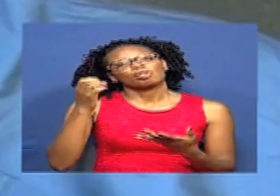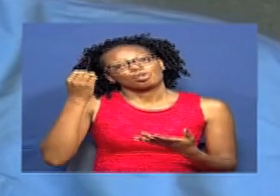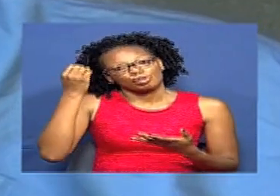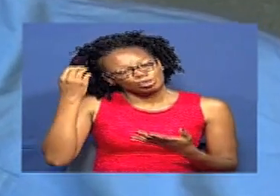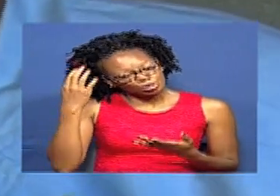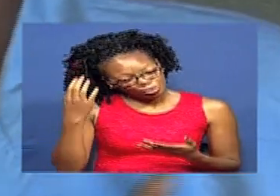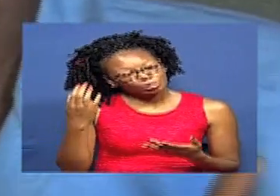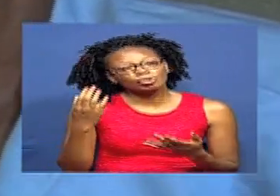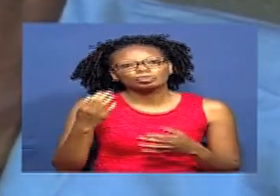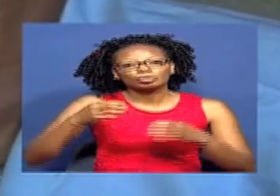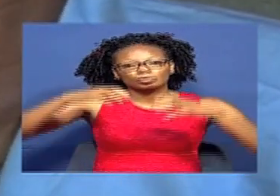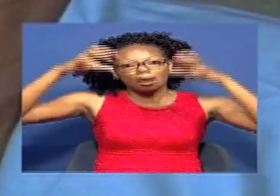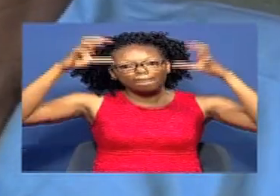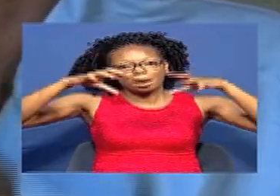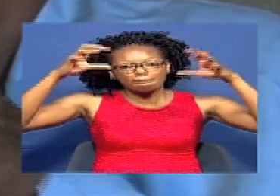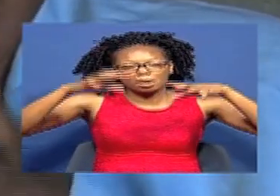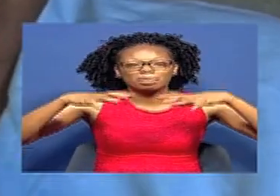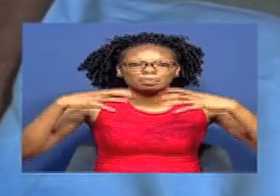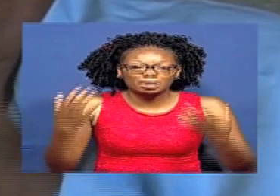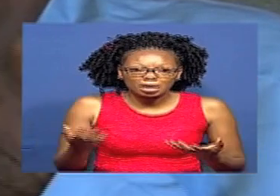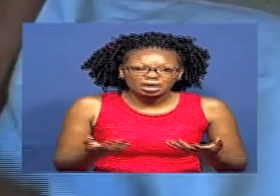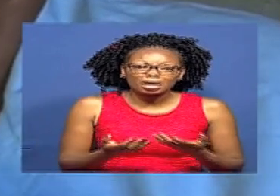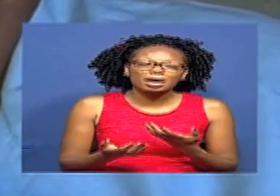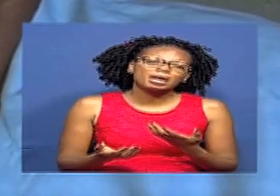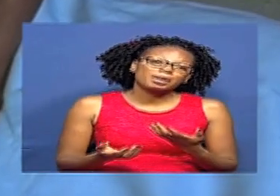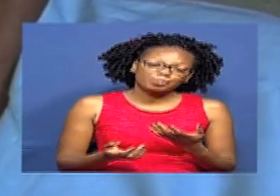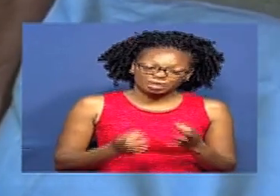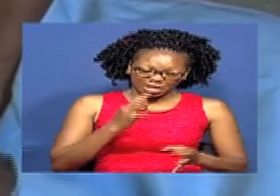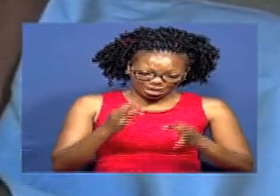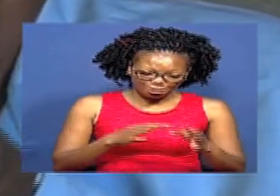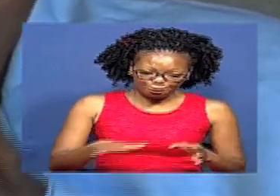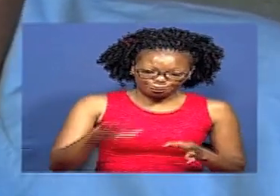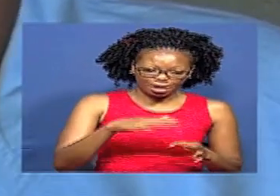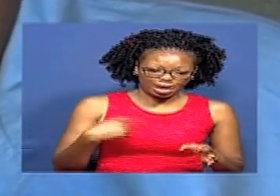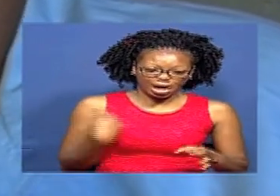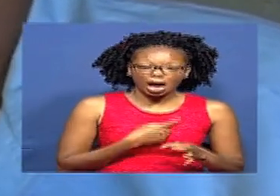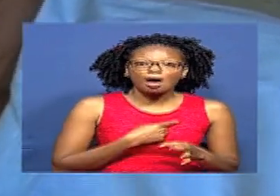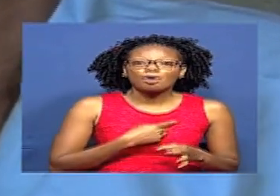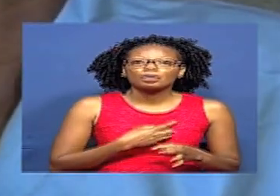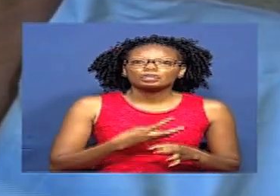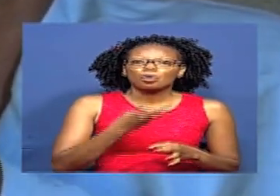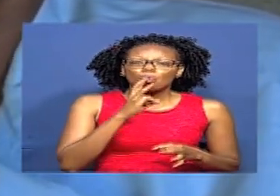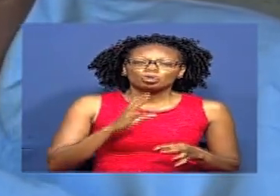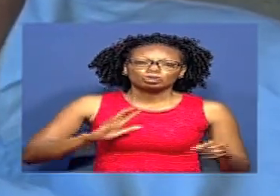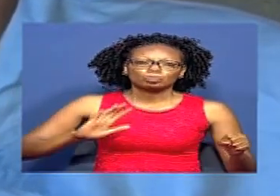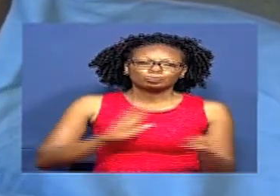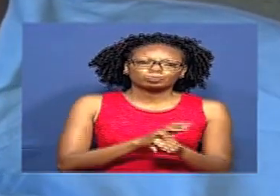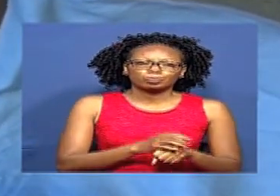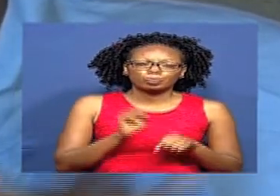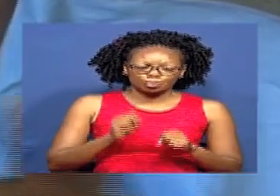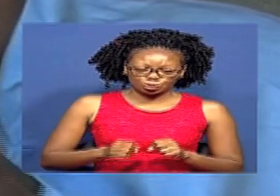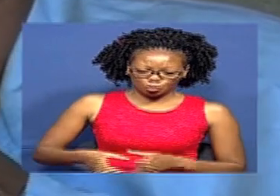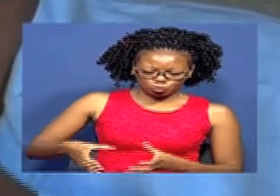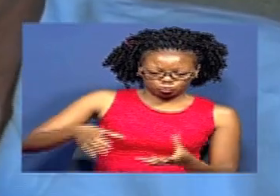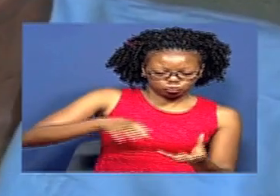mwenye wa analeta Ingelikuwa tu Samia ni inchi ambao Tuneza pata maji Na sisi tuwe na